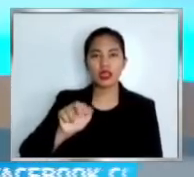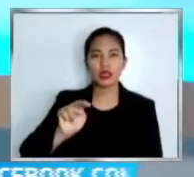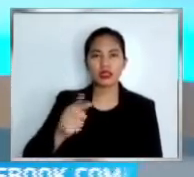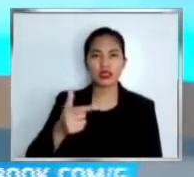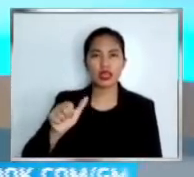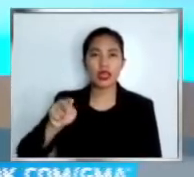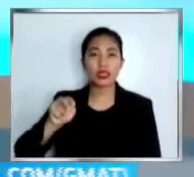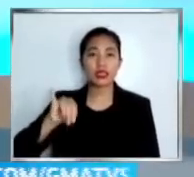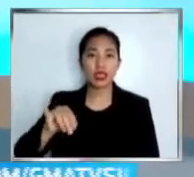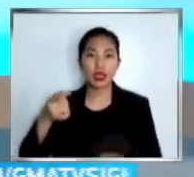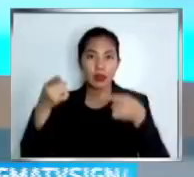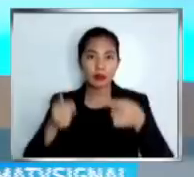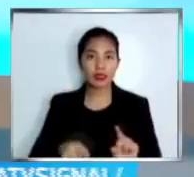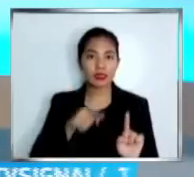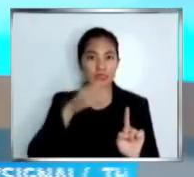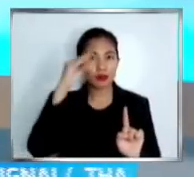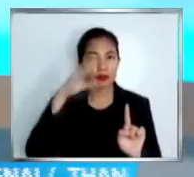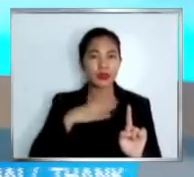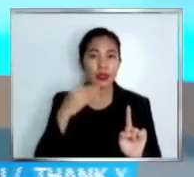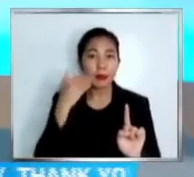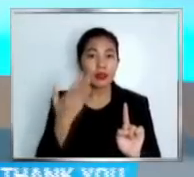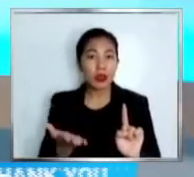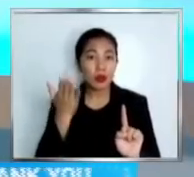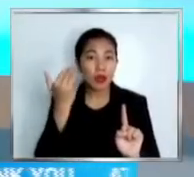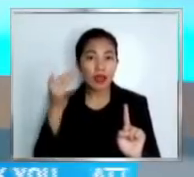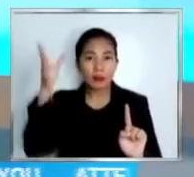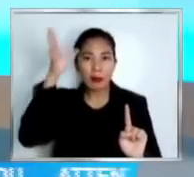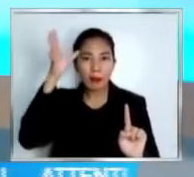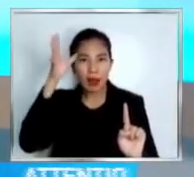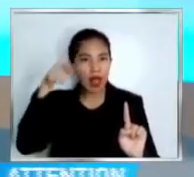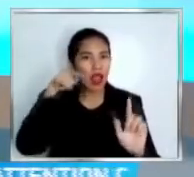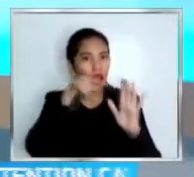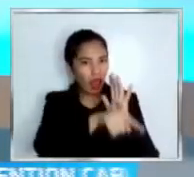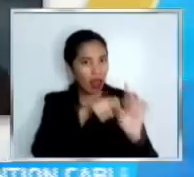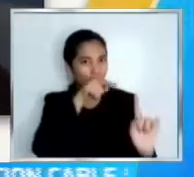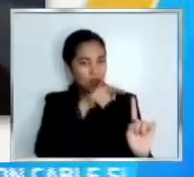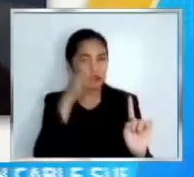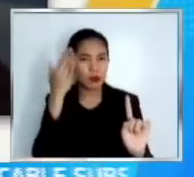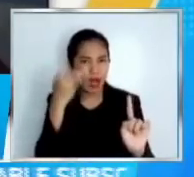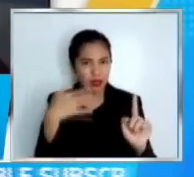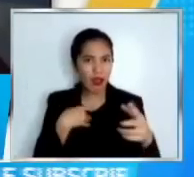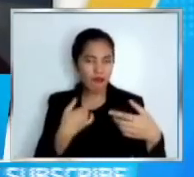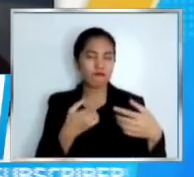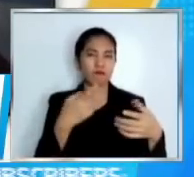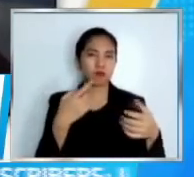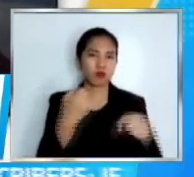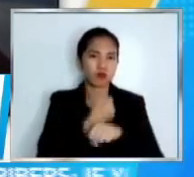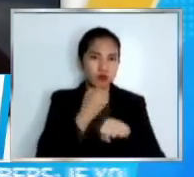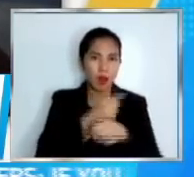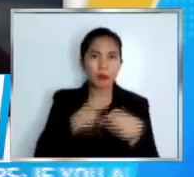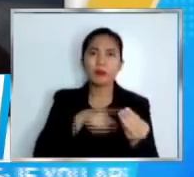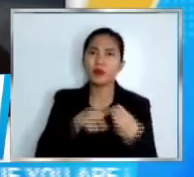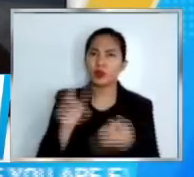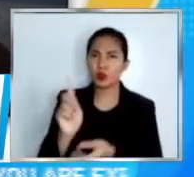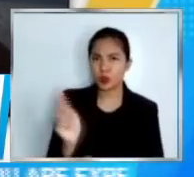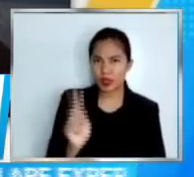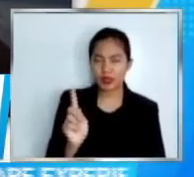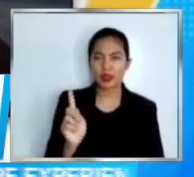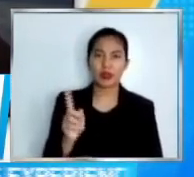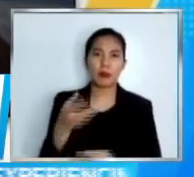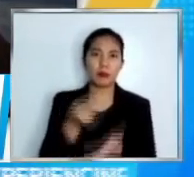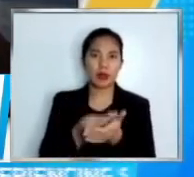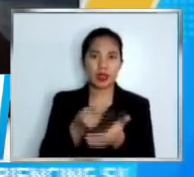barilin ng kanyang sariling ama dahil sa away sa pera. Base sa investigasyon, kumuha ng itakang anak at binantaan na